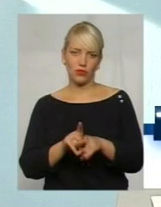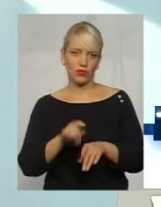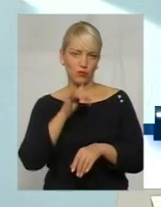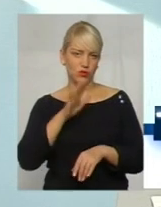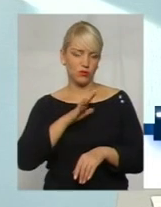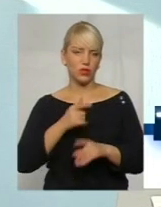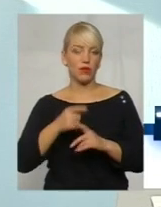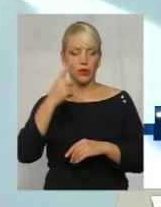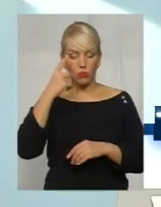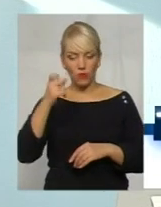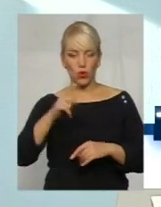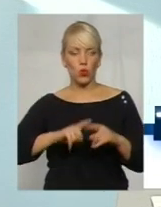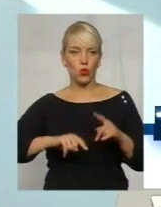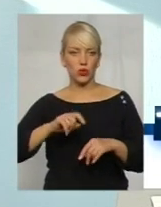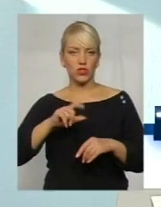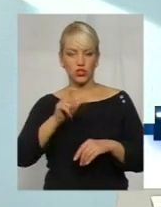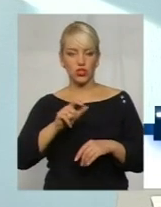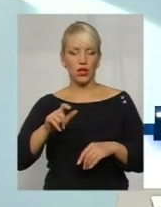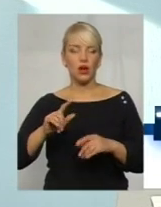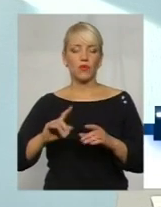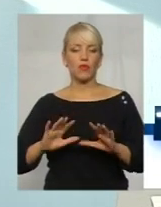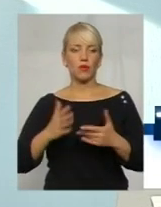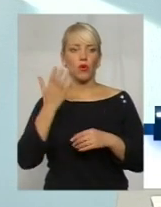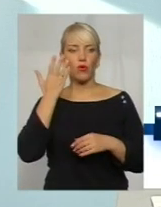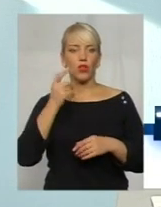Повідомляються родичі тільки у випадку, коли особа затримується.